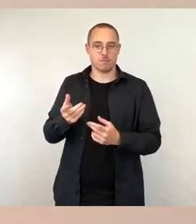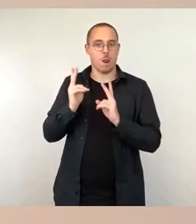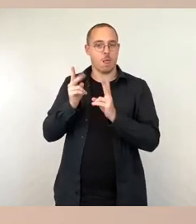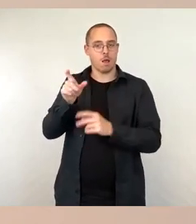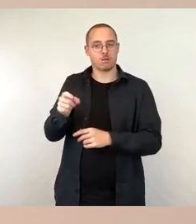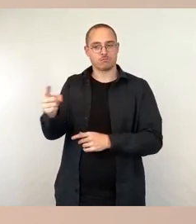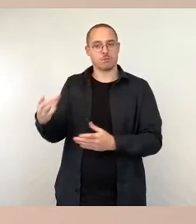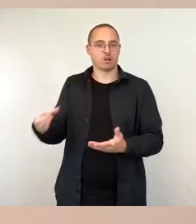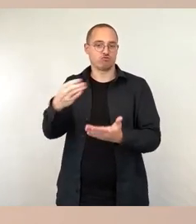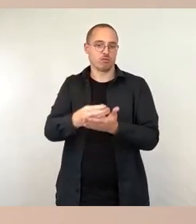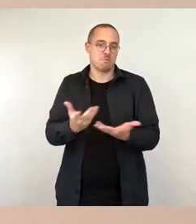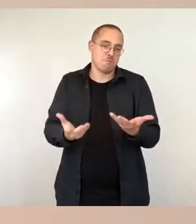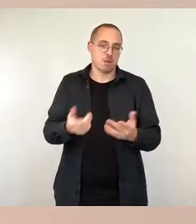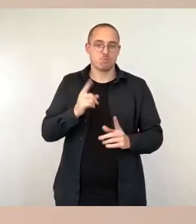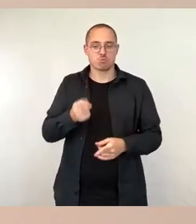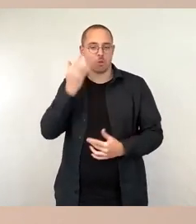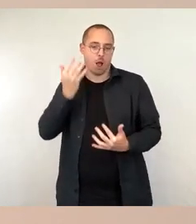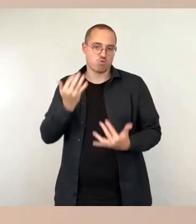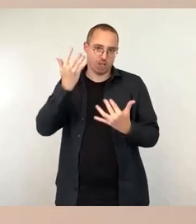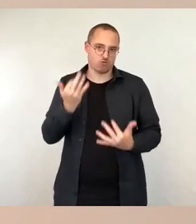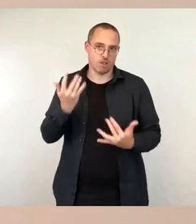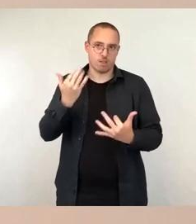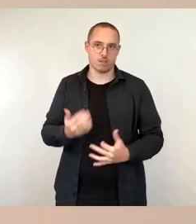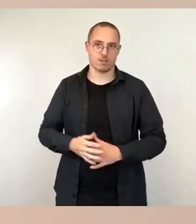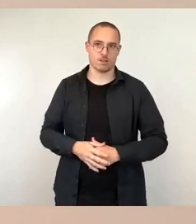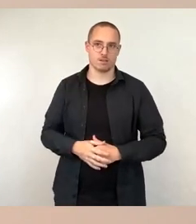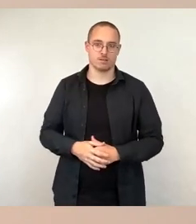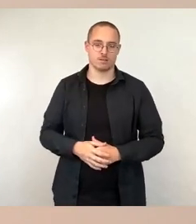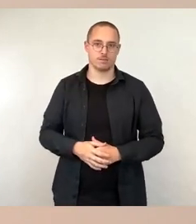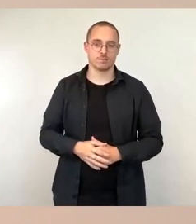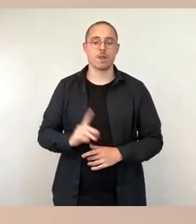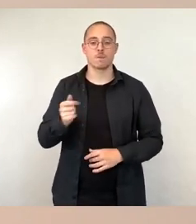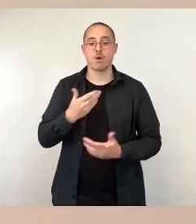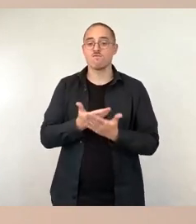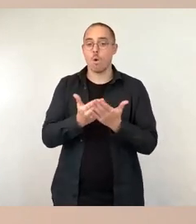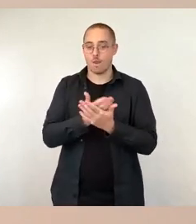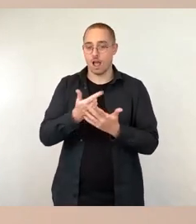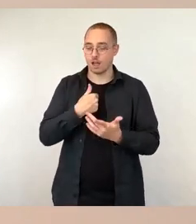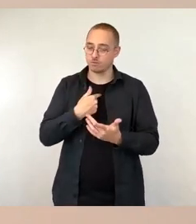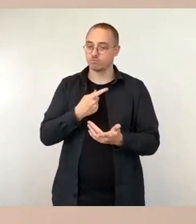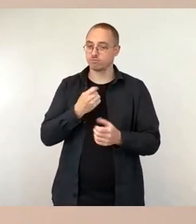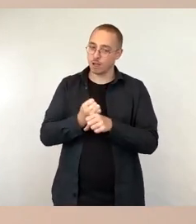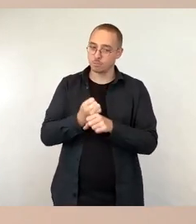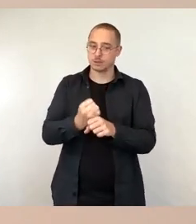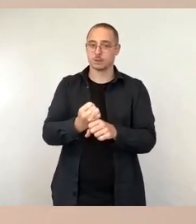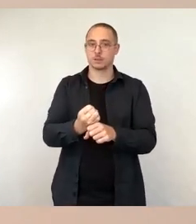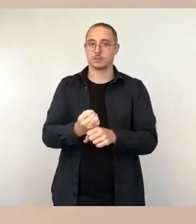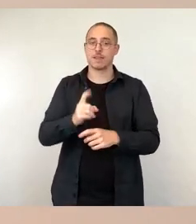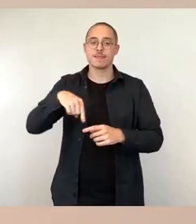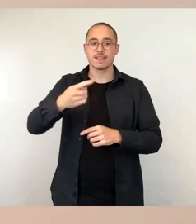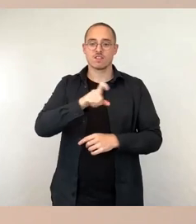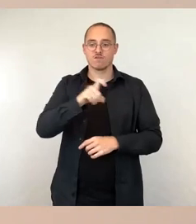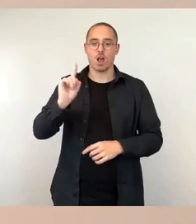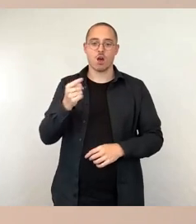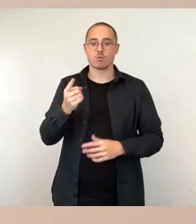Und es wird an einem Entwurf einer Vorlage gearbeitet. Es gibt dazu in der nächsten Woche noch einen Abstimmungstermin, auch mit dem Personalamt.